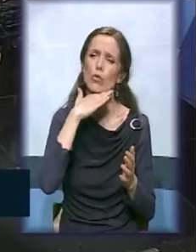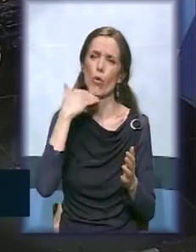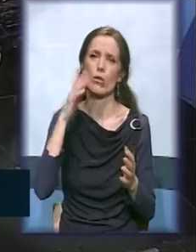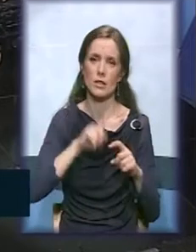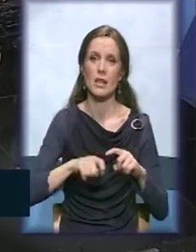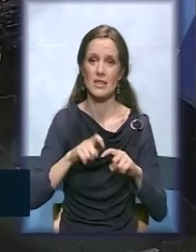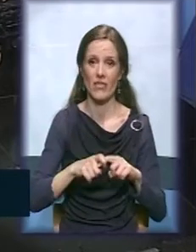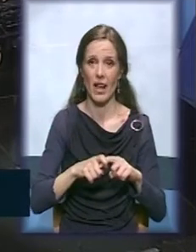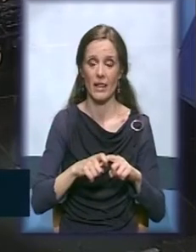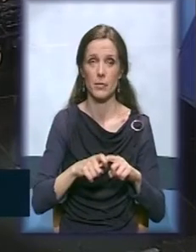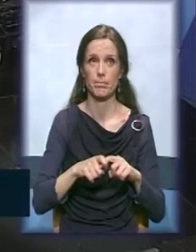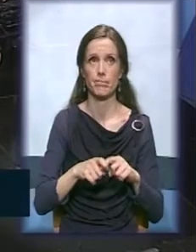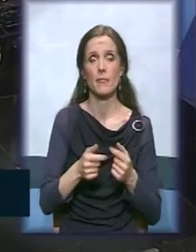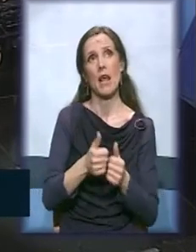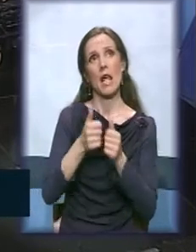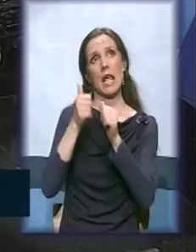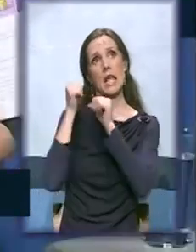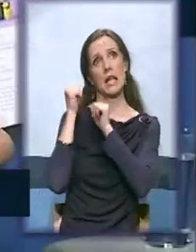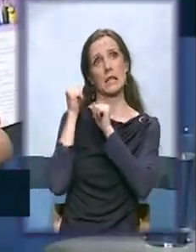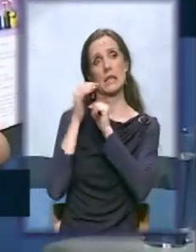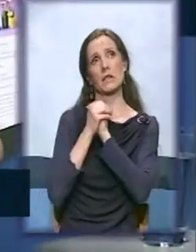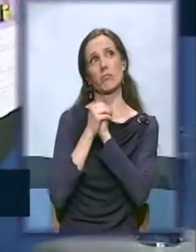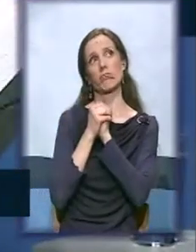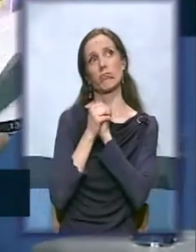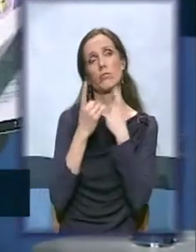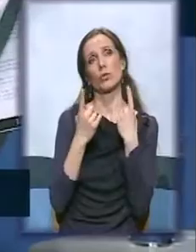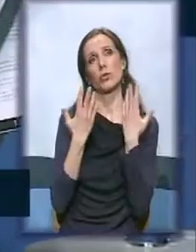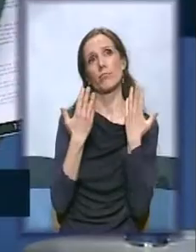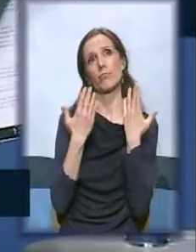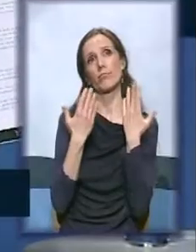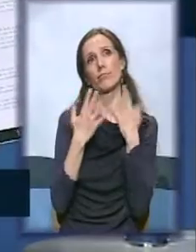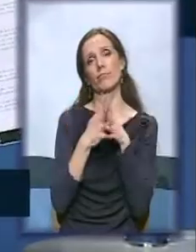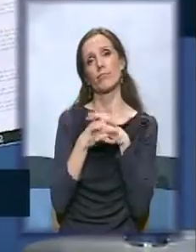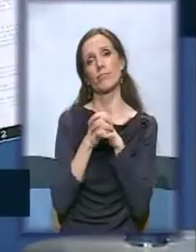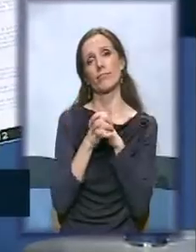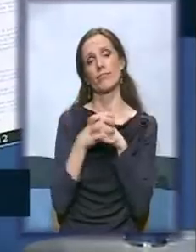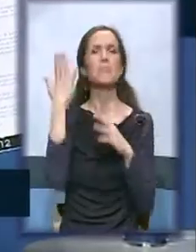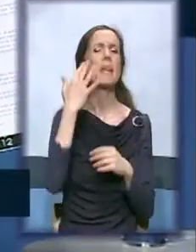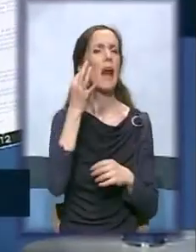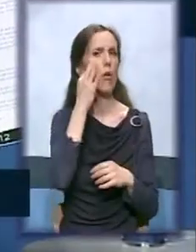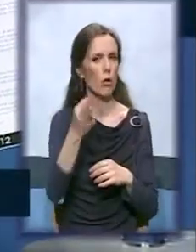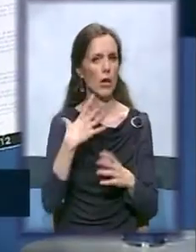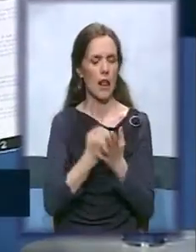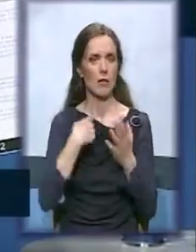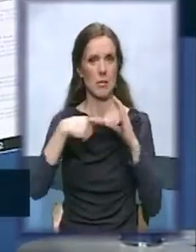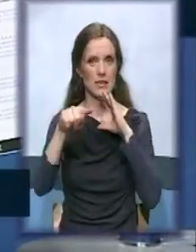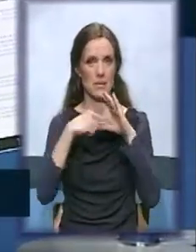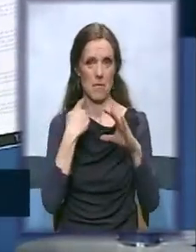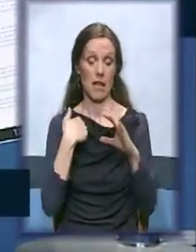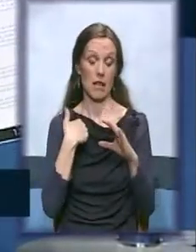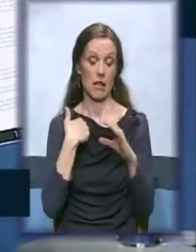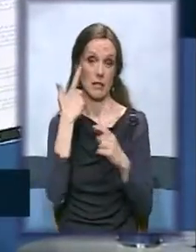Iza nas postoji nekako, uvek ona, pre par dana jedan email, moram priznati da me je